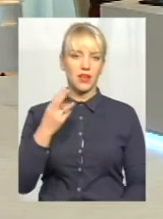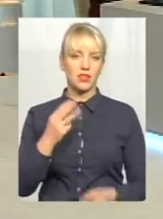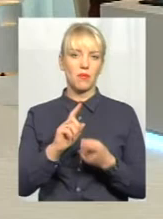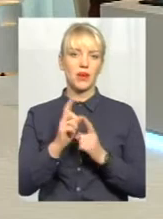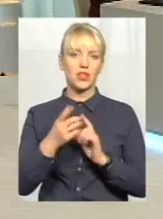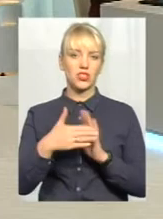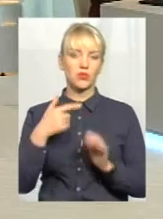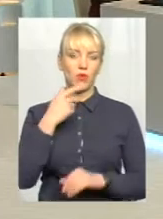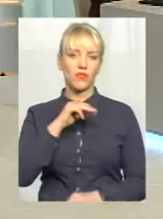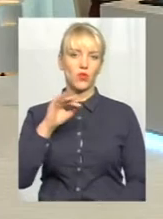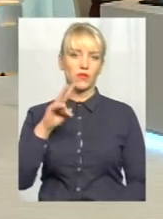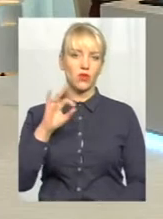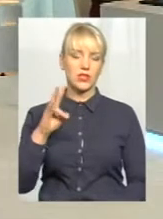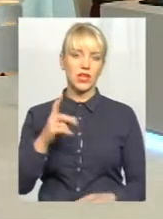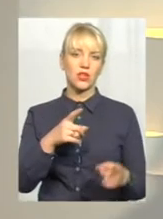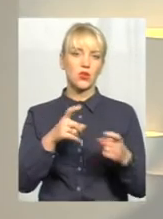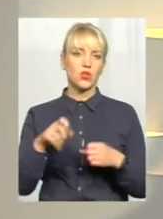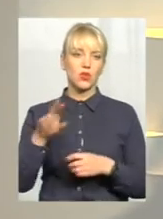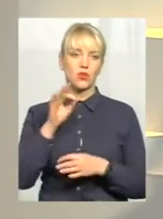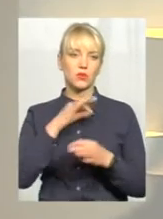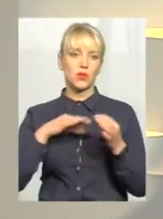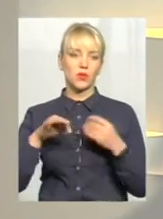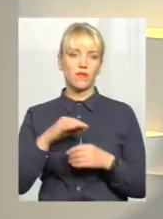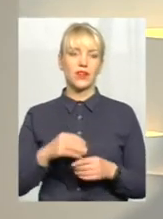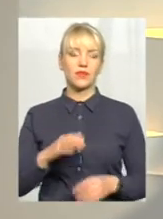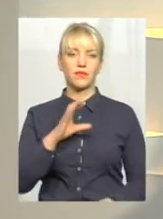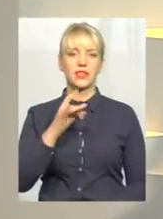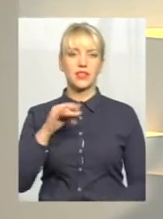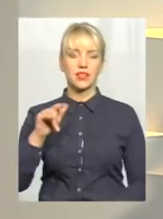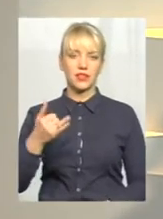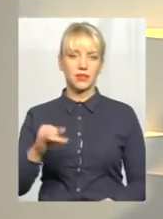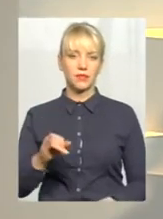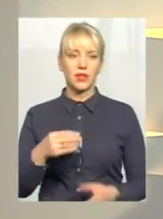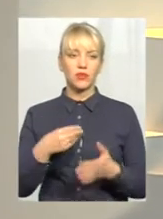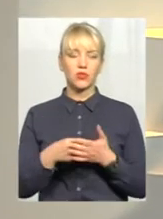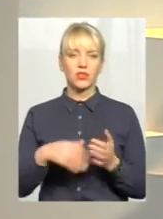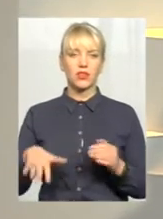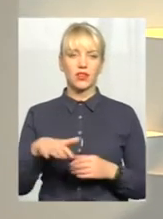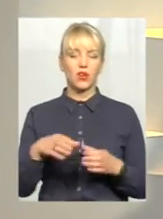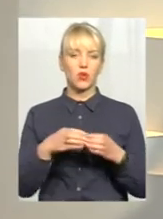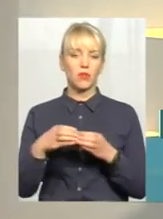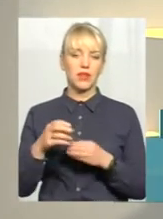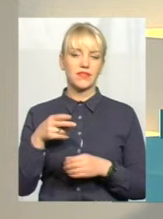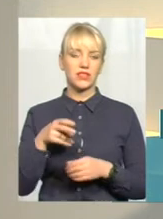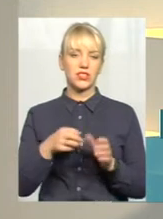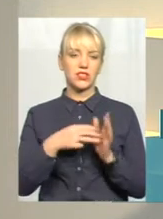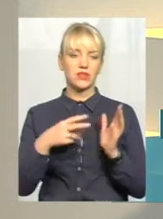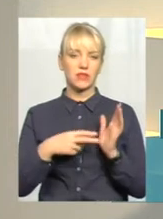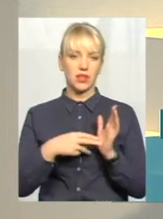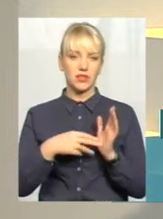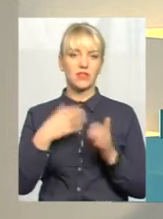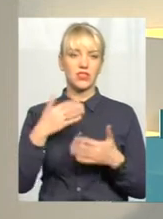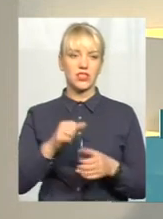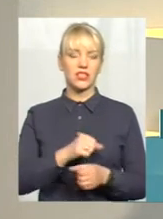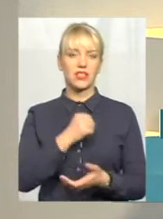мову жестів. Долучайтесь до спілкування. Пане Сергію, бюджет тергромад на 2018 затверджений, так?